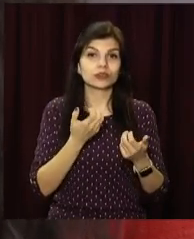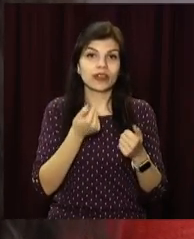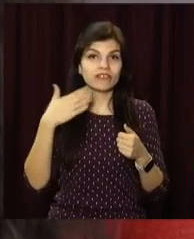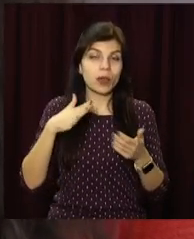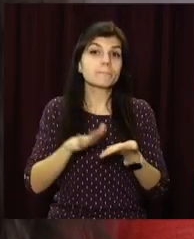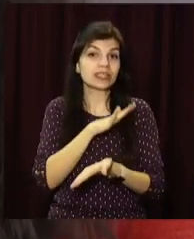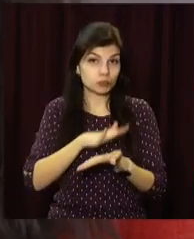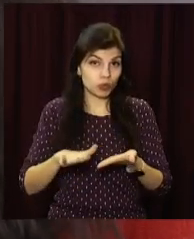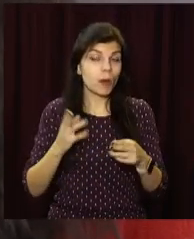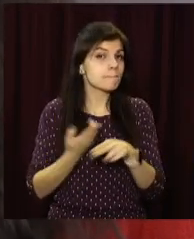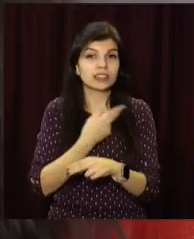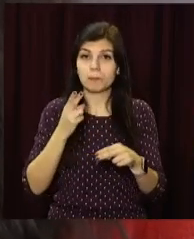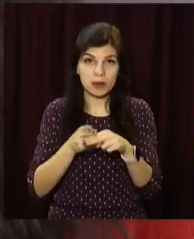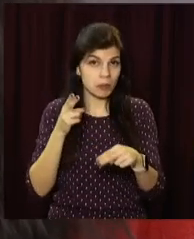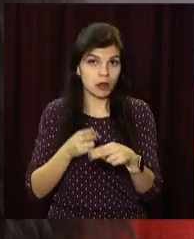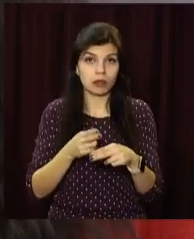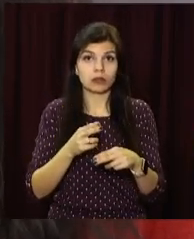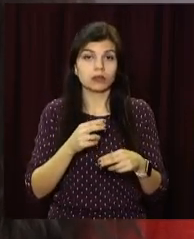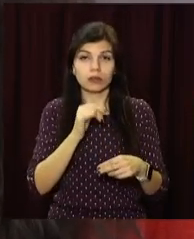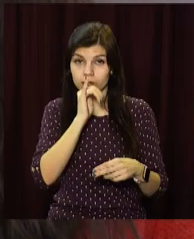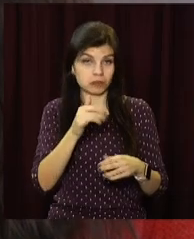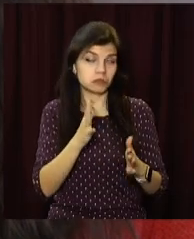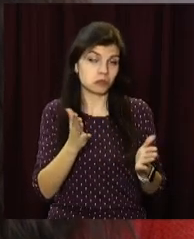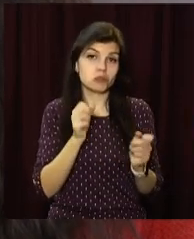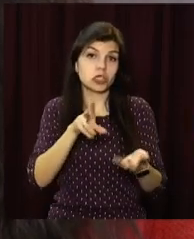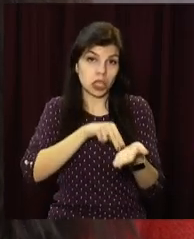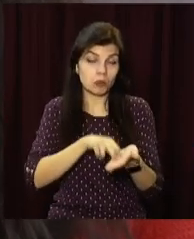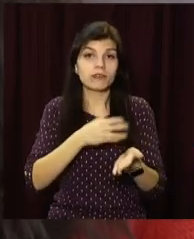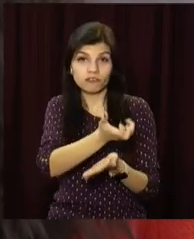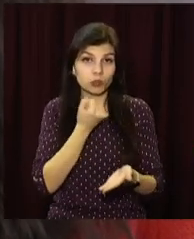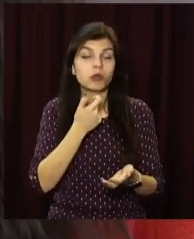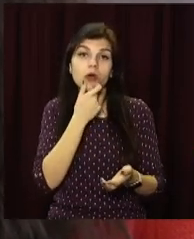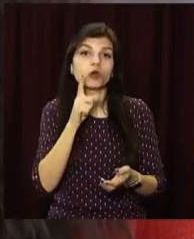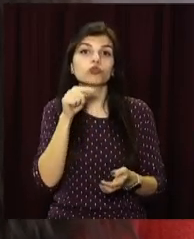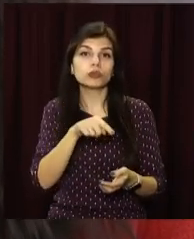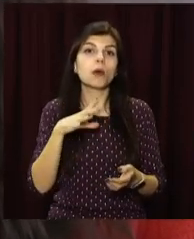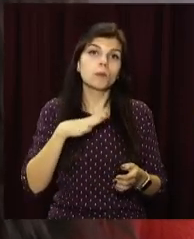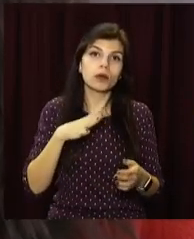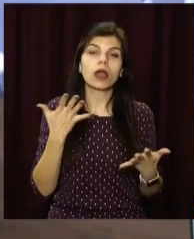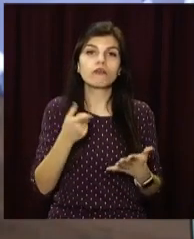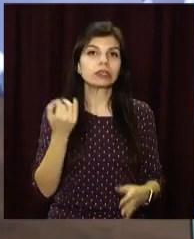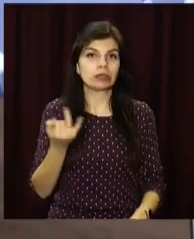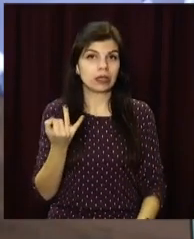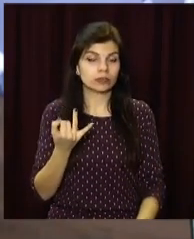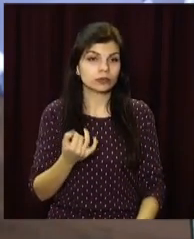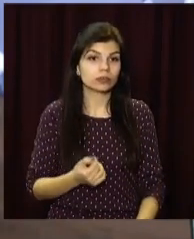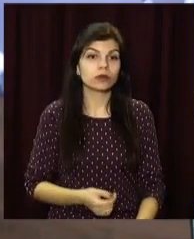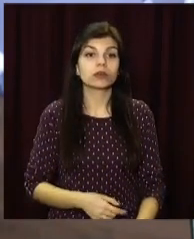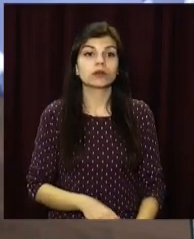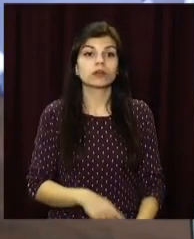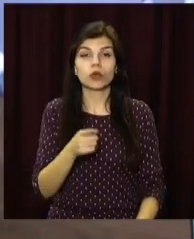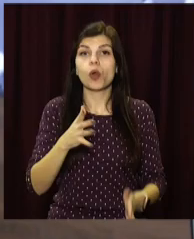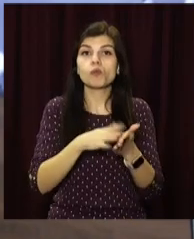безкоштовно, безперешкодно запис до відео, яке його цікавить. Подано всього